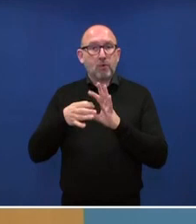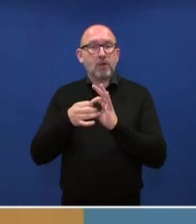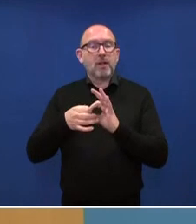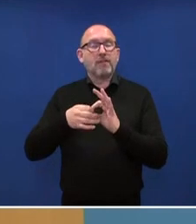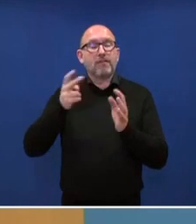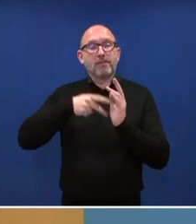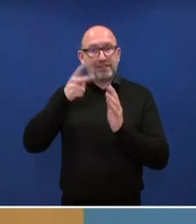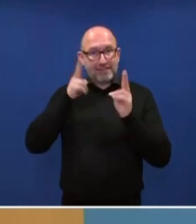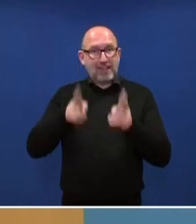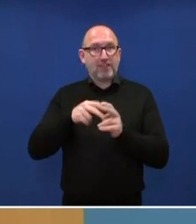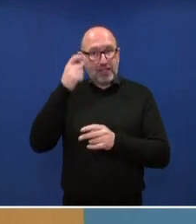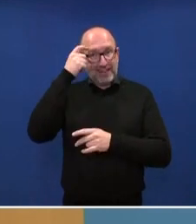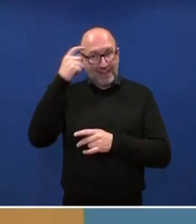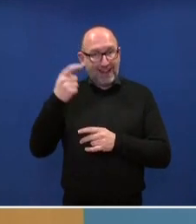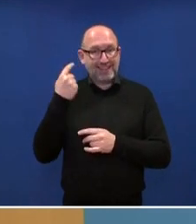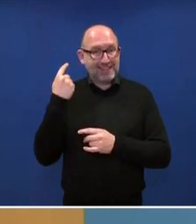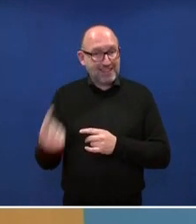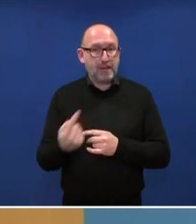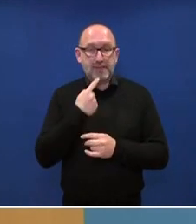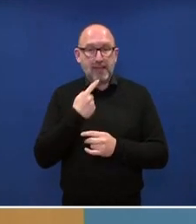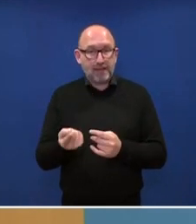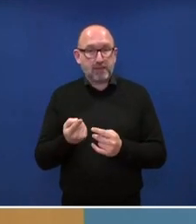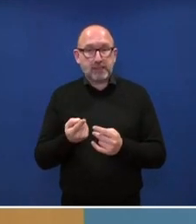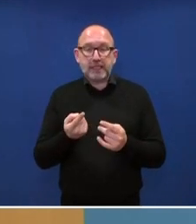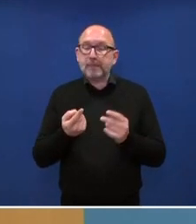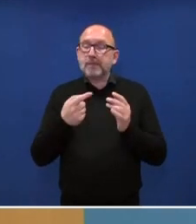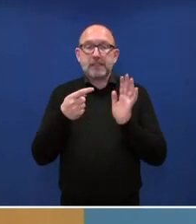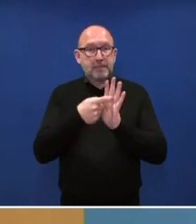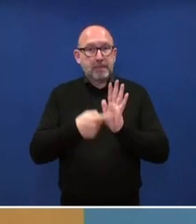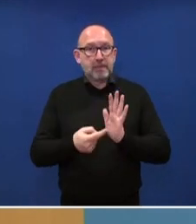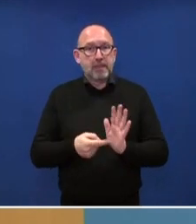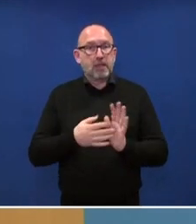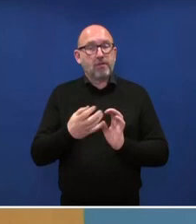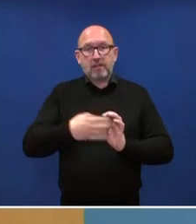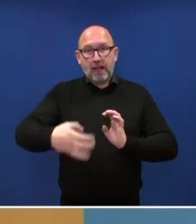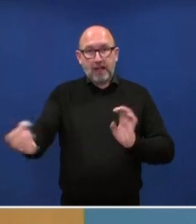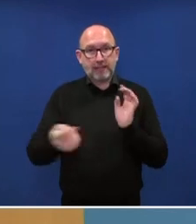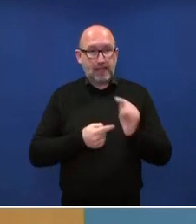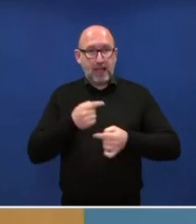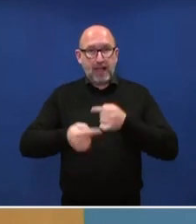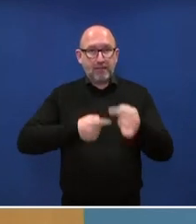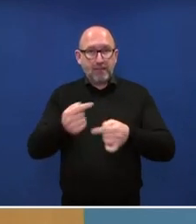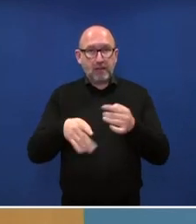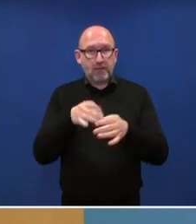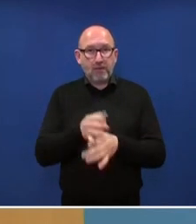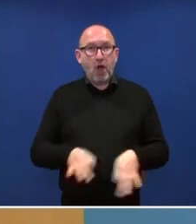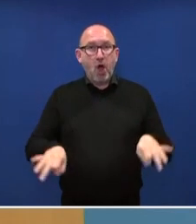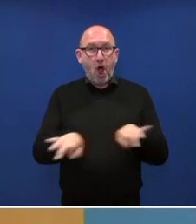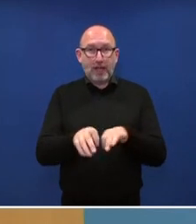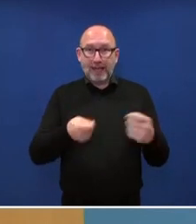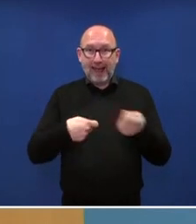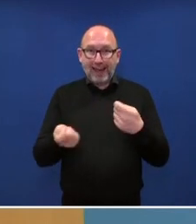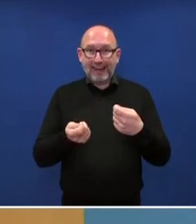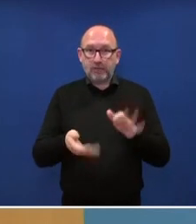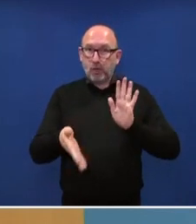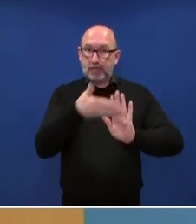Spannungsfeld von Verbraucherschutz und Nachhaltigkeit Anregungen für eine nachhaltige Entwicklung des Online-Handels vorgelegt und